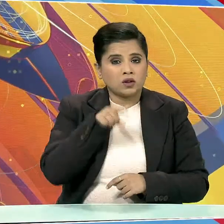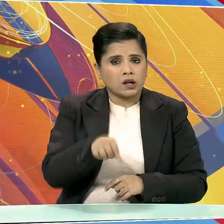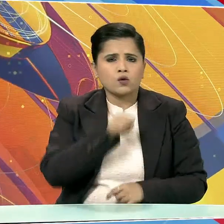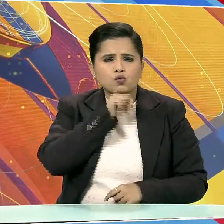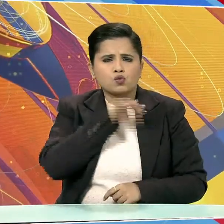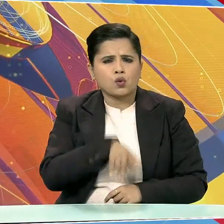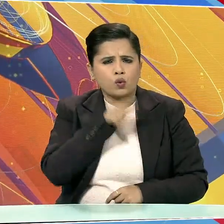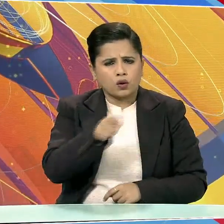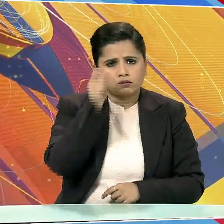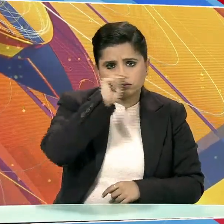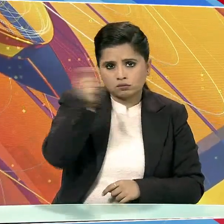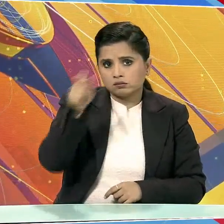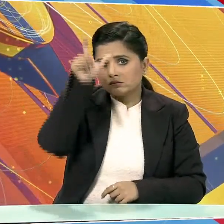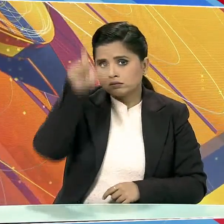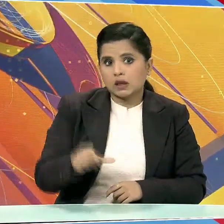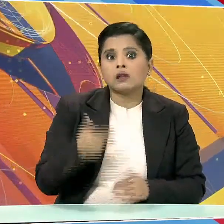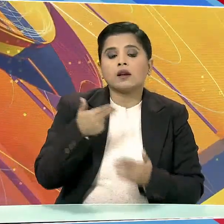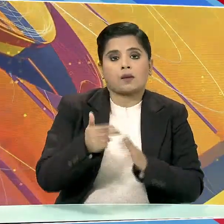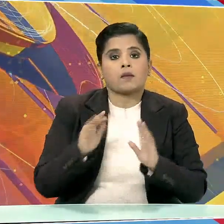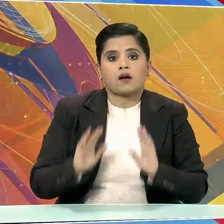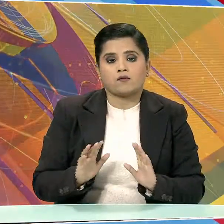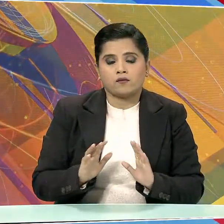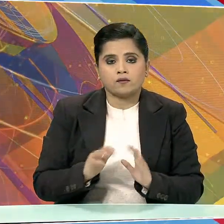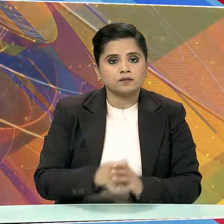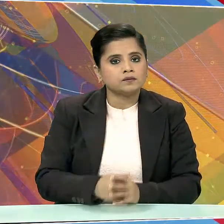युवा पुरुष टेनिस खिलाडी बन गये थे